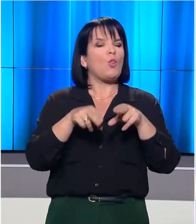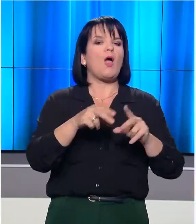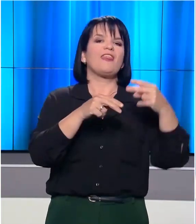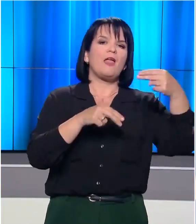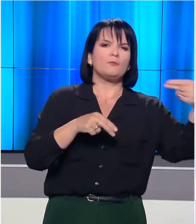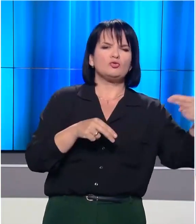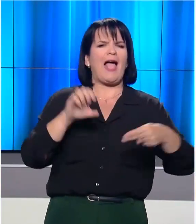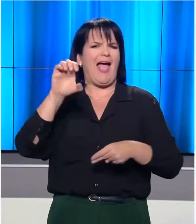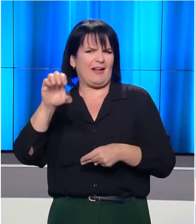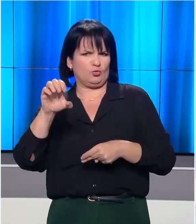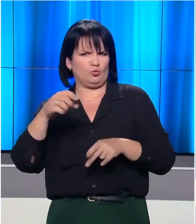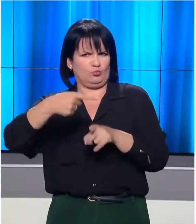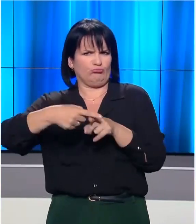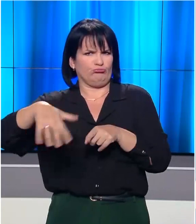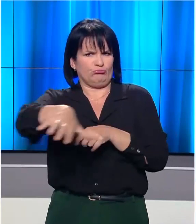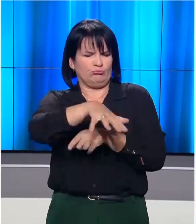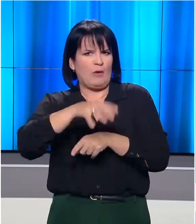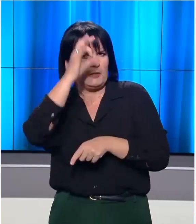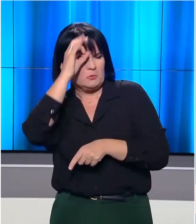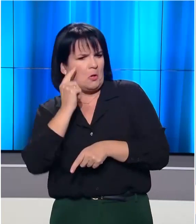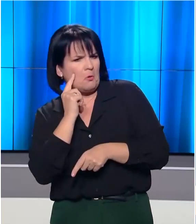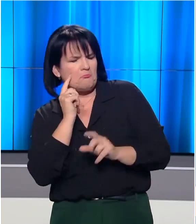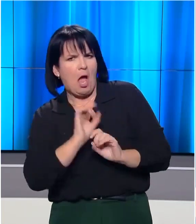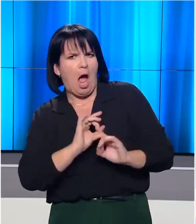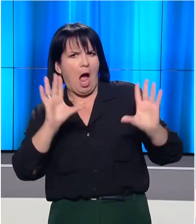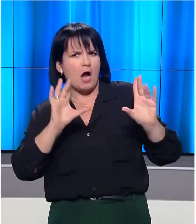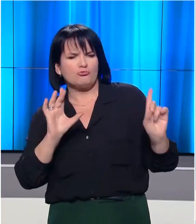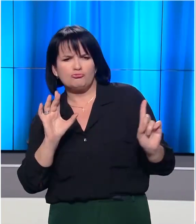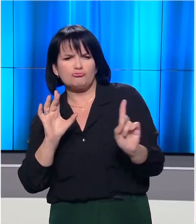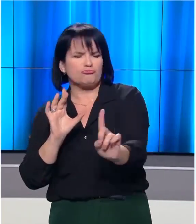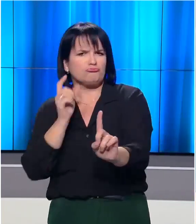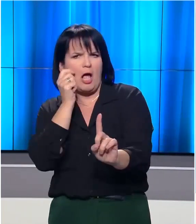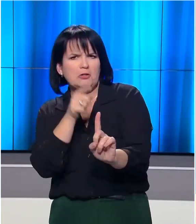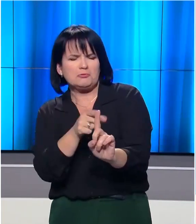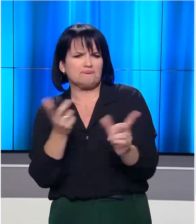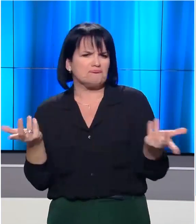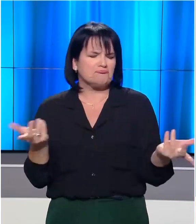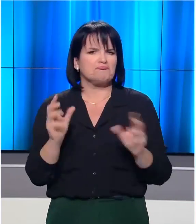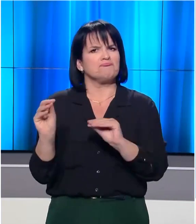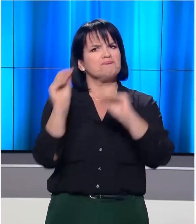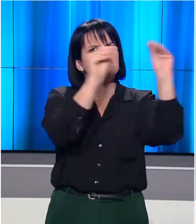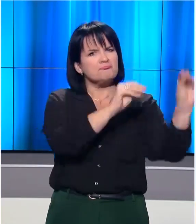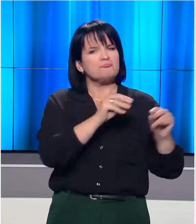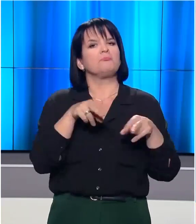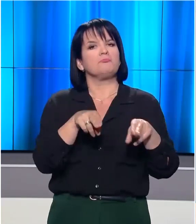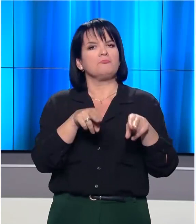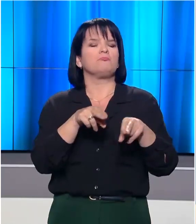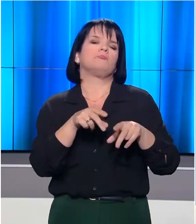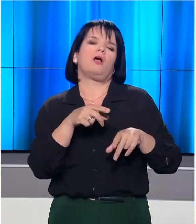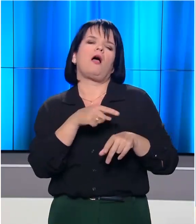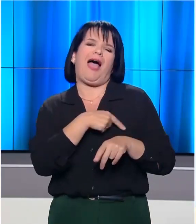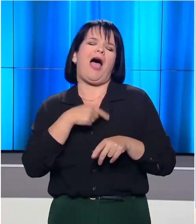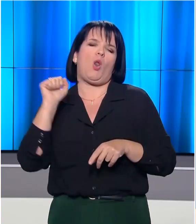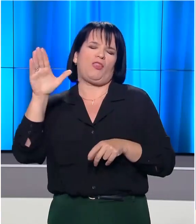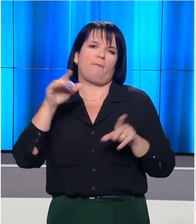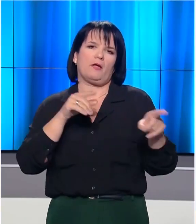Θεμιστοκλέους και Ερεσού οι αστυνομικοί εντόπισαν έναν άνδρα άγνωστης υπηκότητας ο οποίος λίγη ώρα αργότερα μεταφέρθηκε στη Διεύθυνση Αλοδαπών. Στην